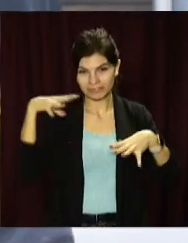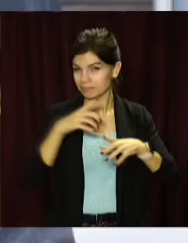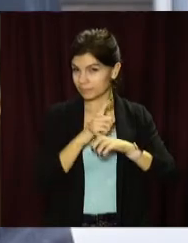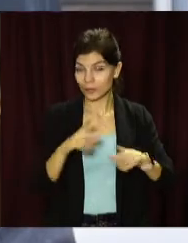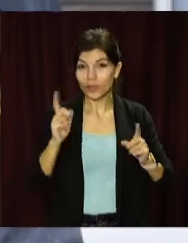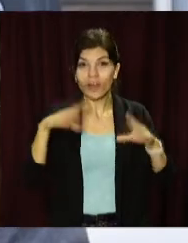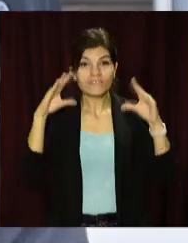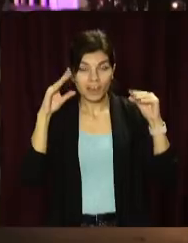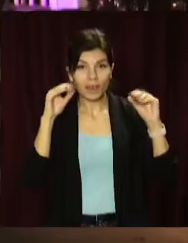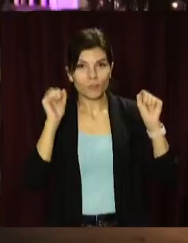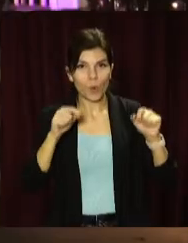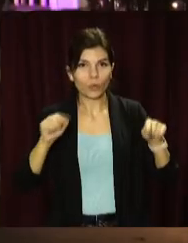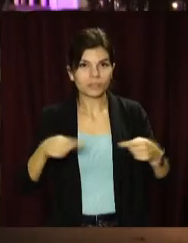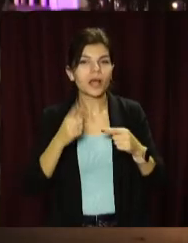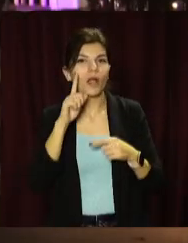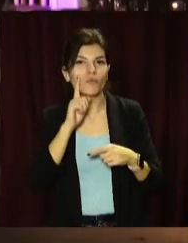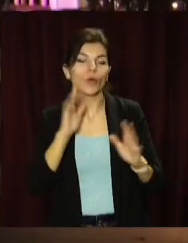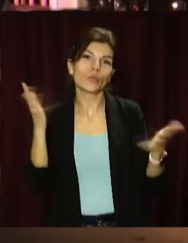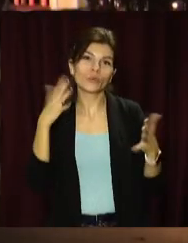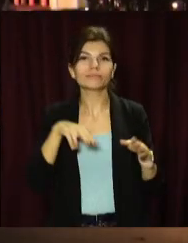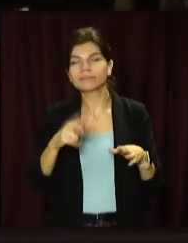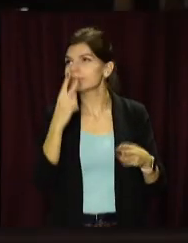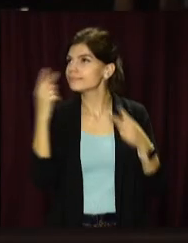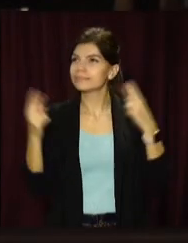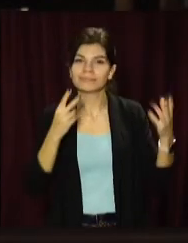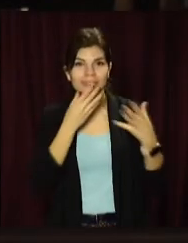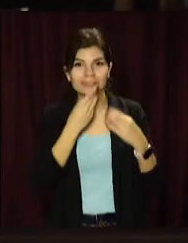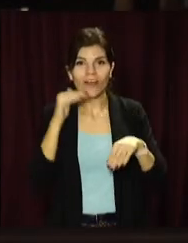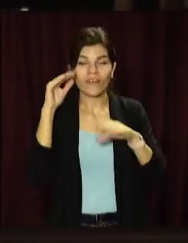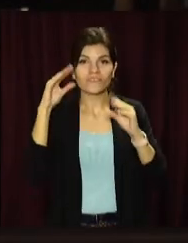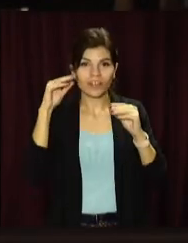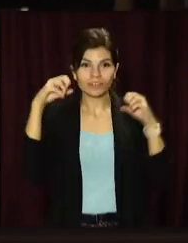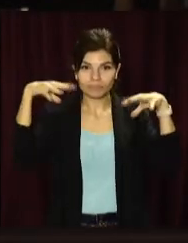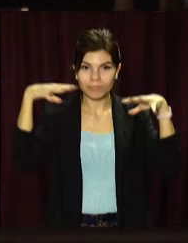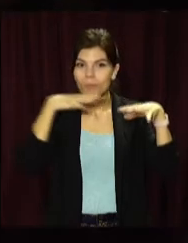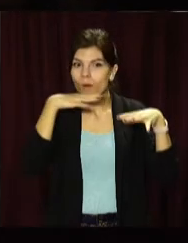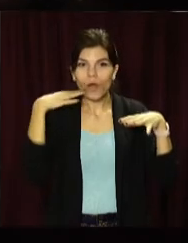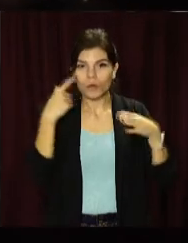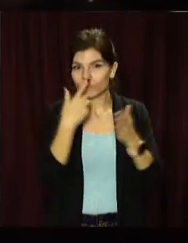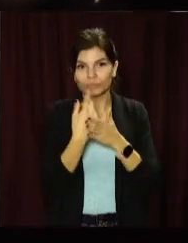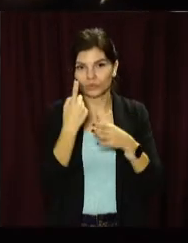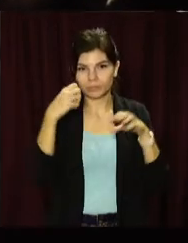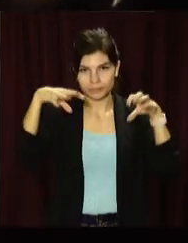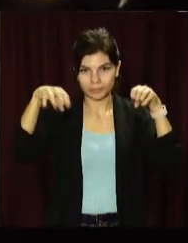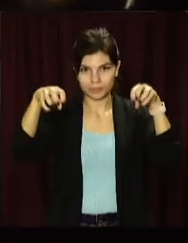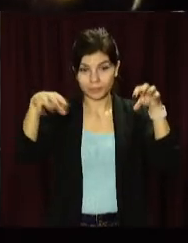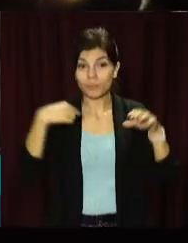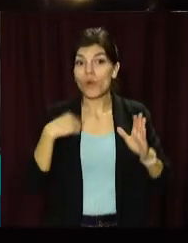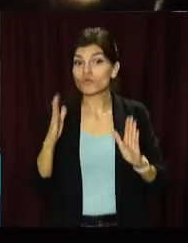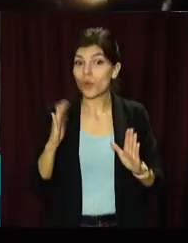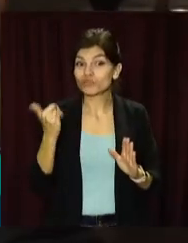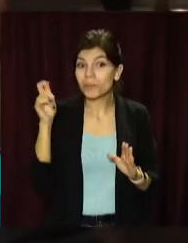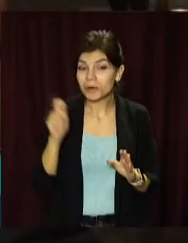И навіть з настанням сутінок можна організувати комфортну прогулянку. Вулицю освітлює майже сотня